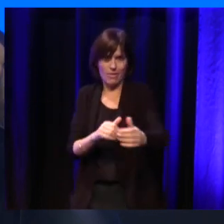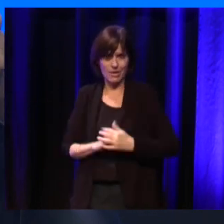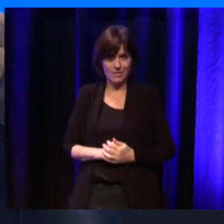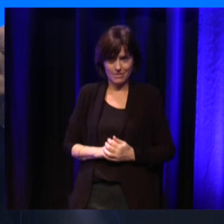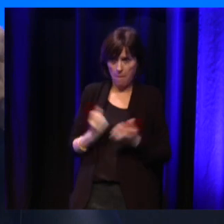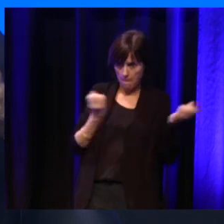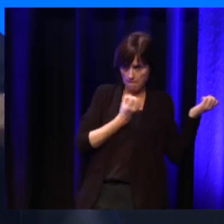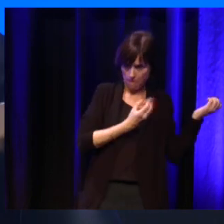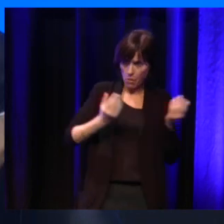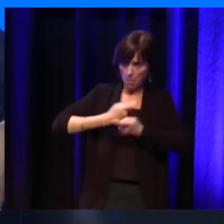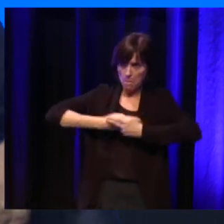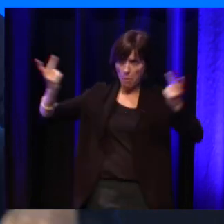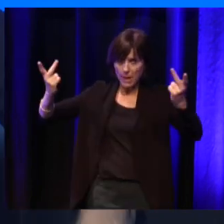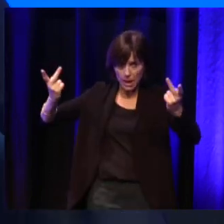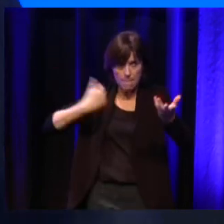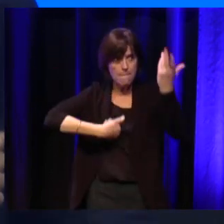de type public.